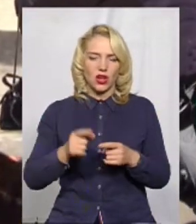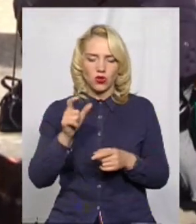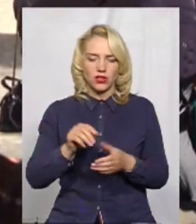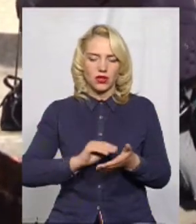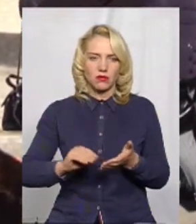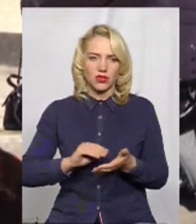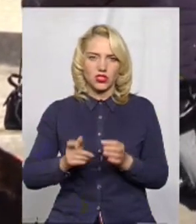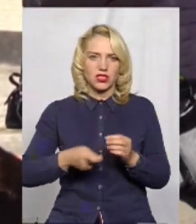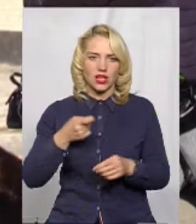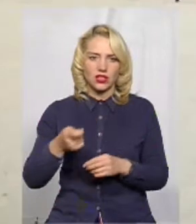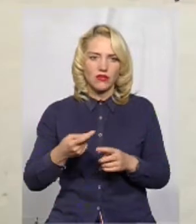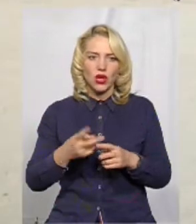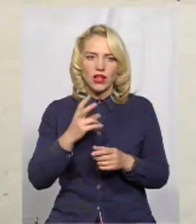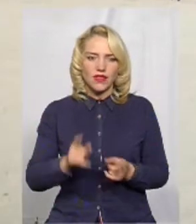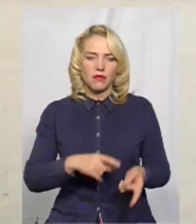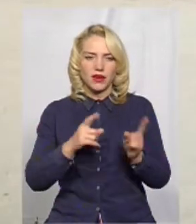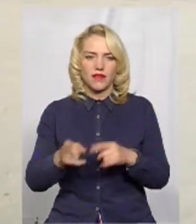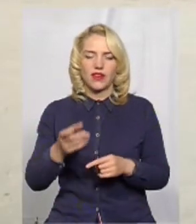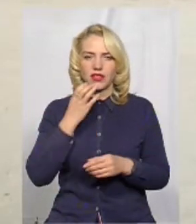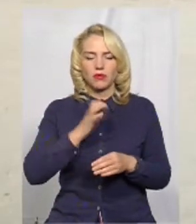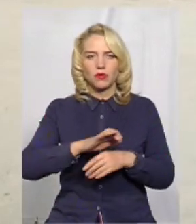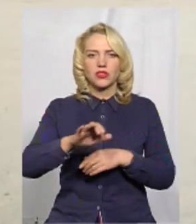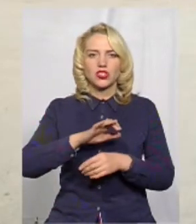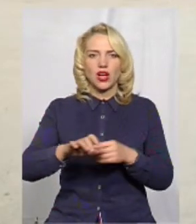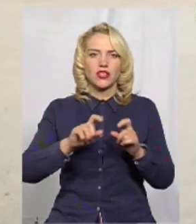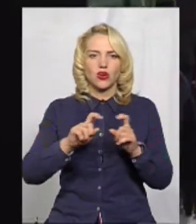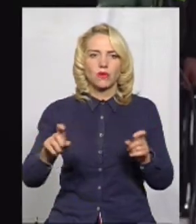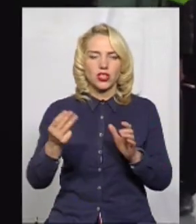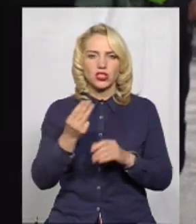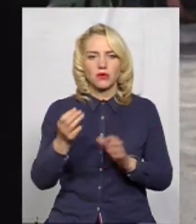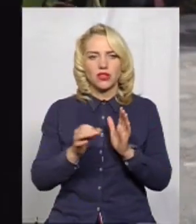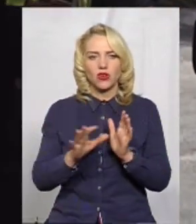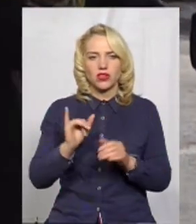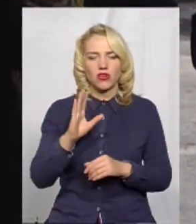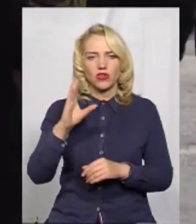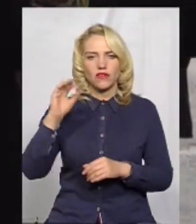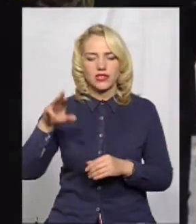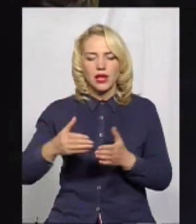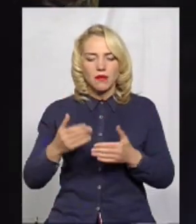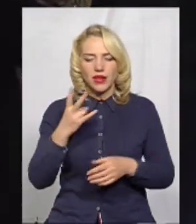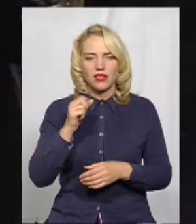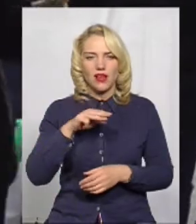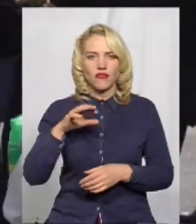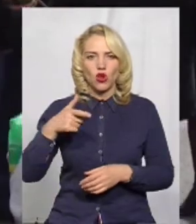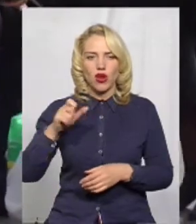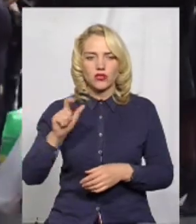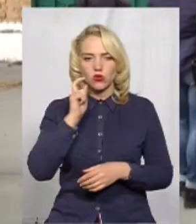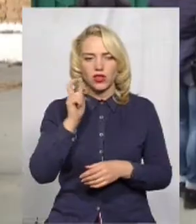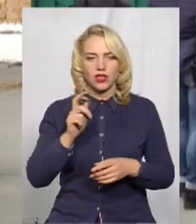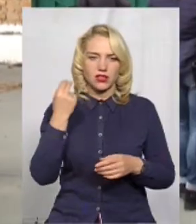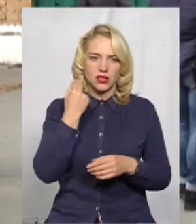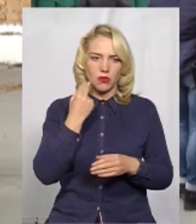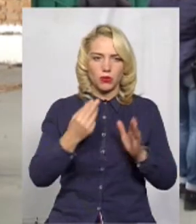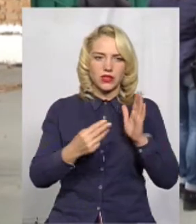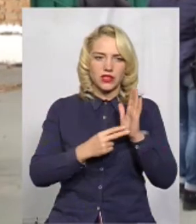особисто заяву пише на переведення. Теплопостачальна компанія «Шепетівка Енергоінвест» перед «Нафтогазом України» заборгувала 78 мільйонів